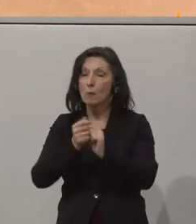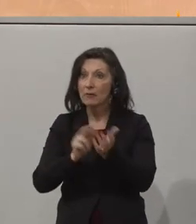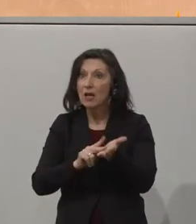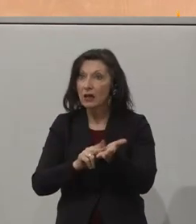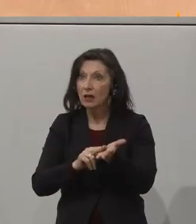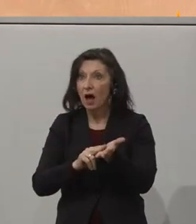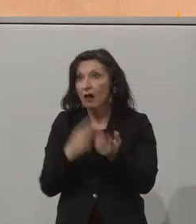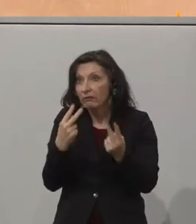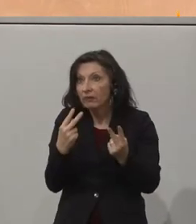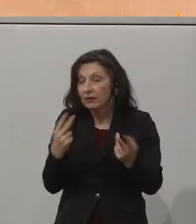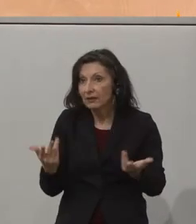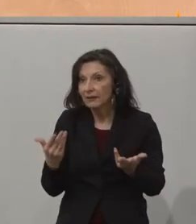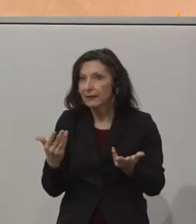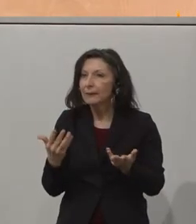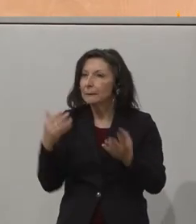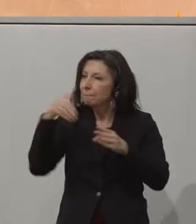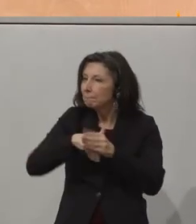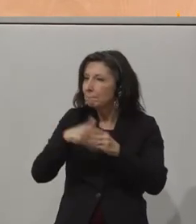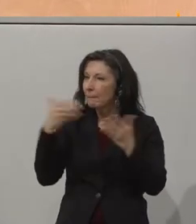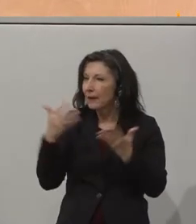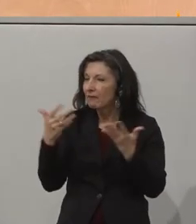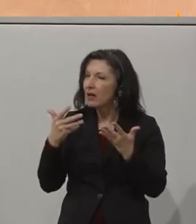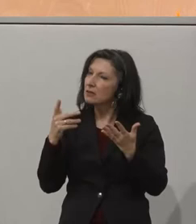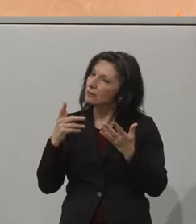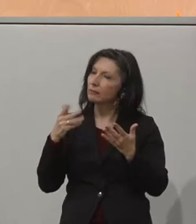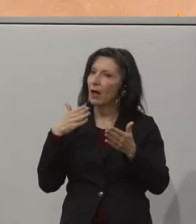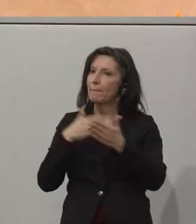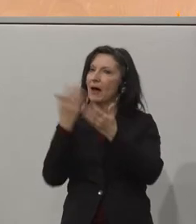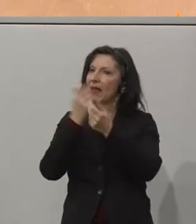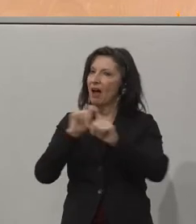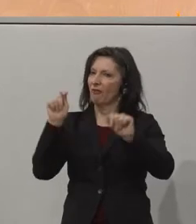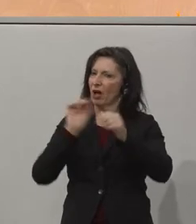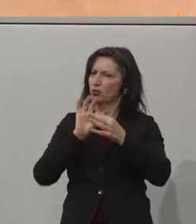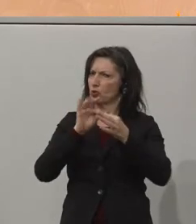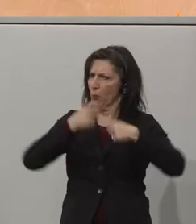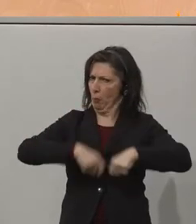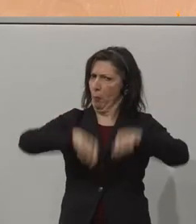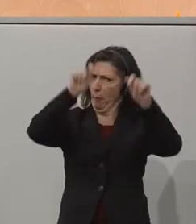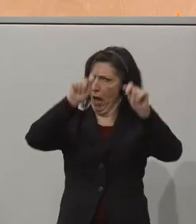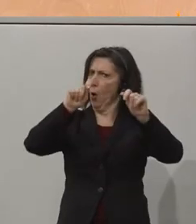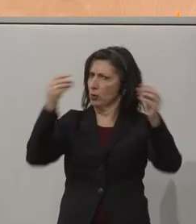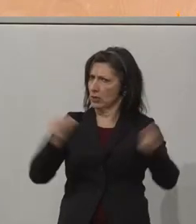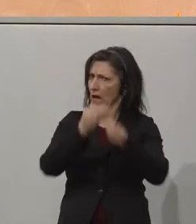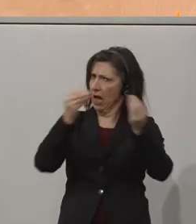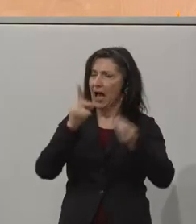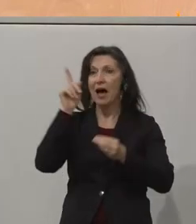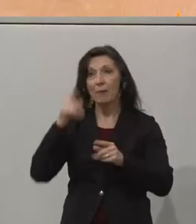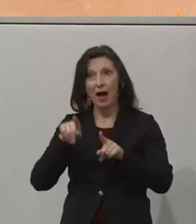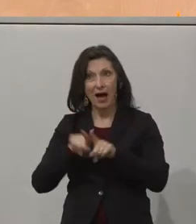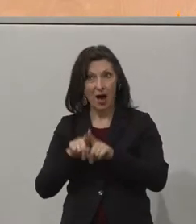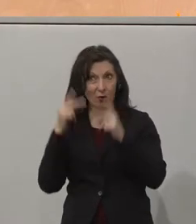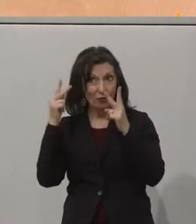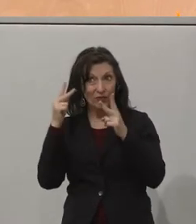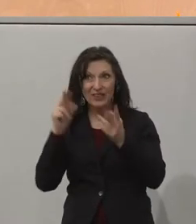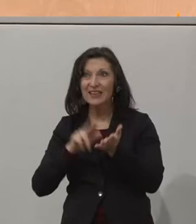darum geht, dass eben nicht nur bauliche Barrierefreiheit wichtig ist, sondern auch digitale Barrierefreiheit. Und wir wollen Ihnen jetzt eine